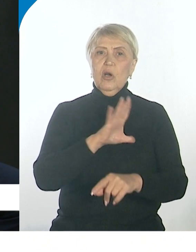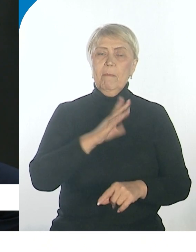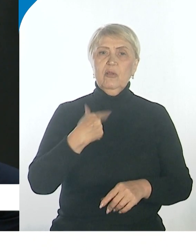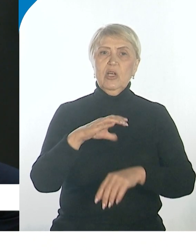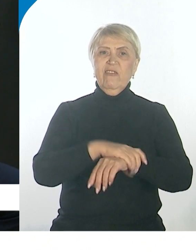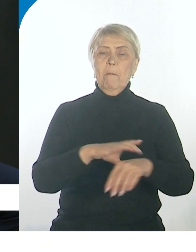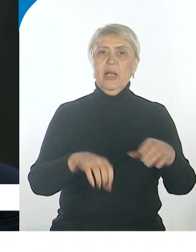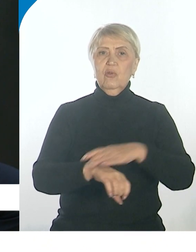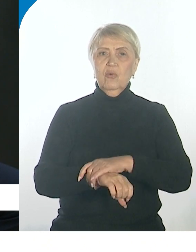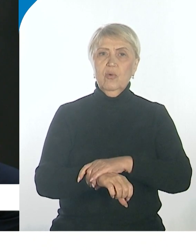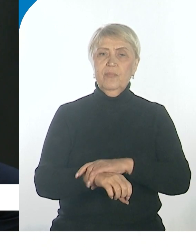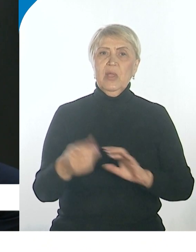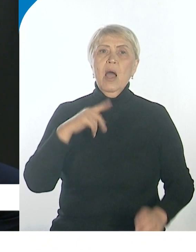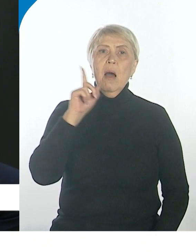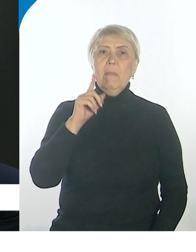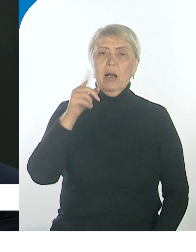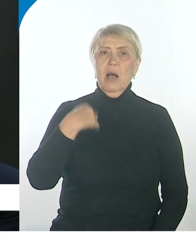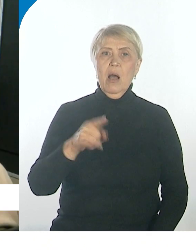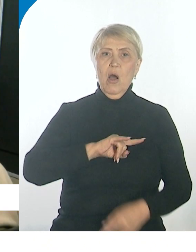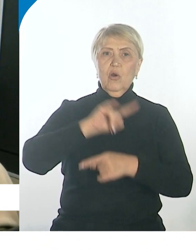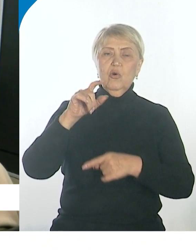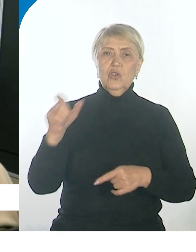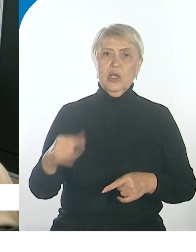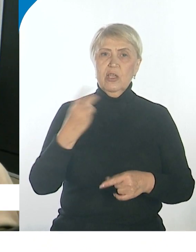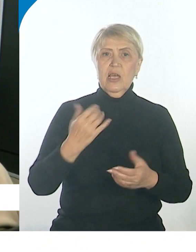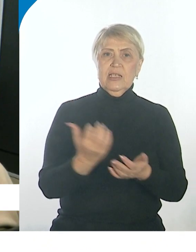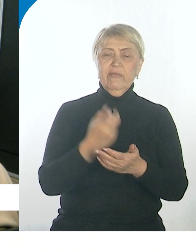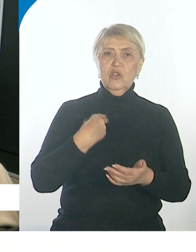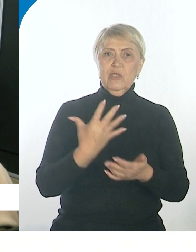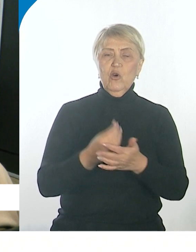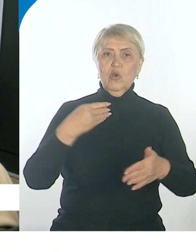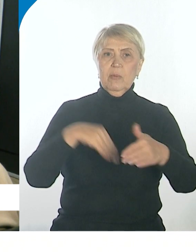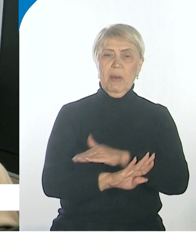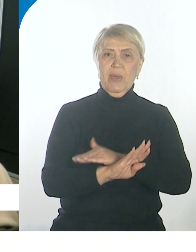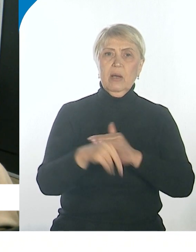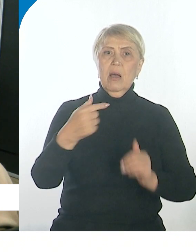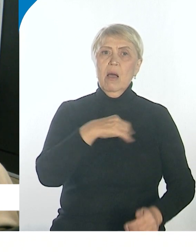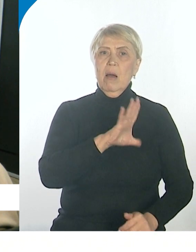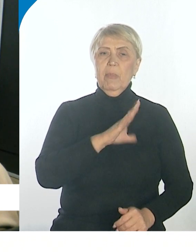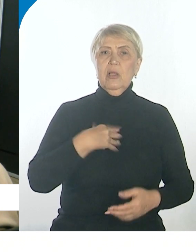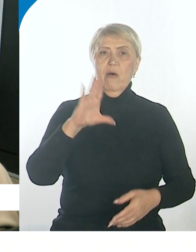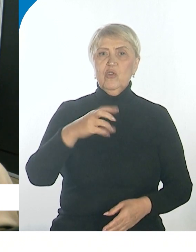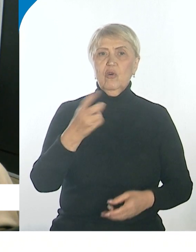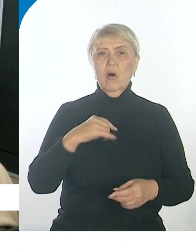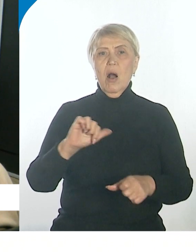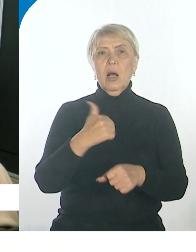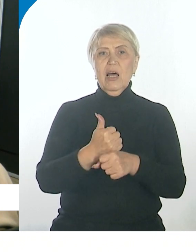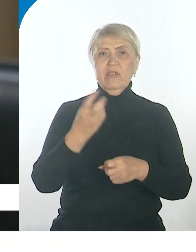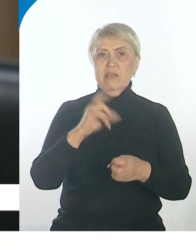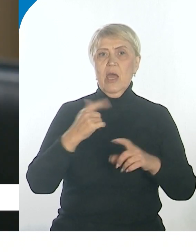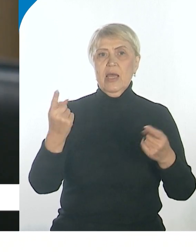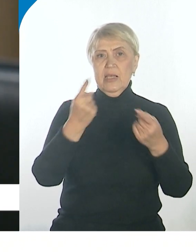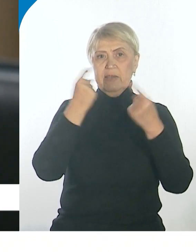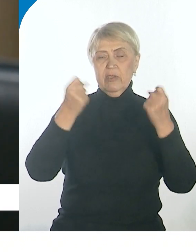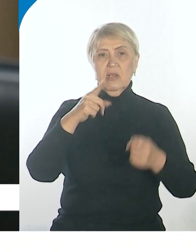афганском Кандагаре, пока летчики не совершили свой дерзкий побег. Было все. Главное – неизвестность. Не знаешь, что